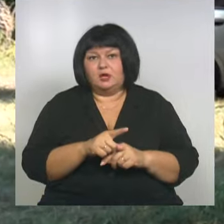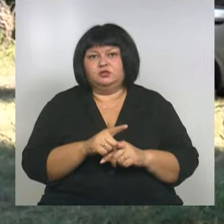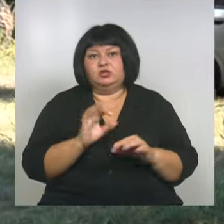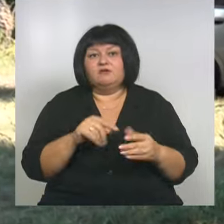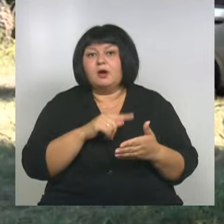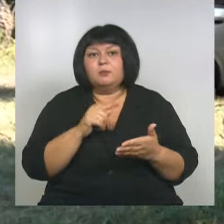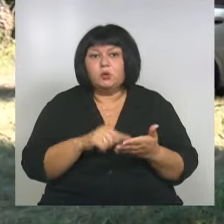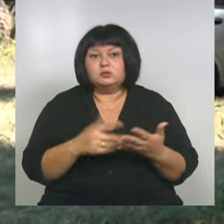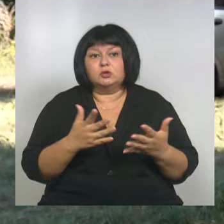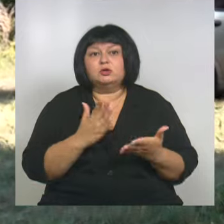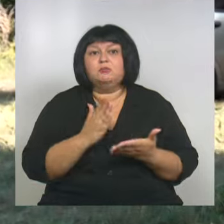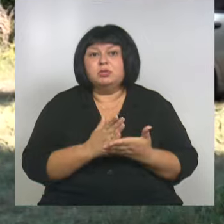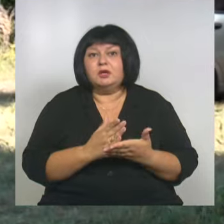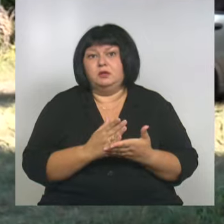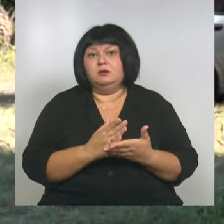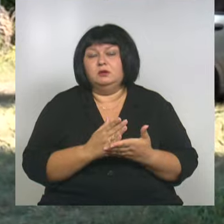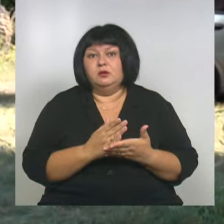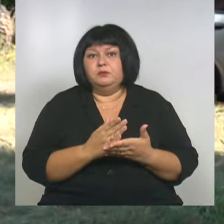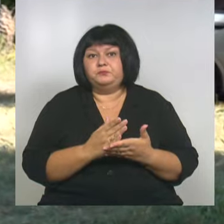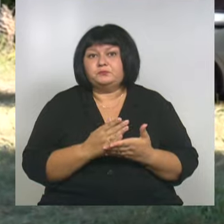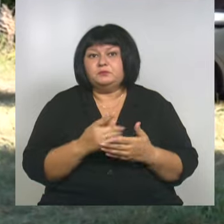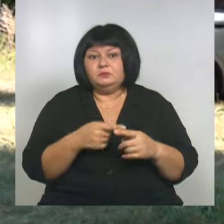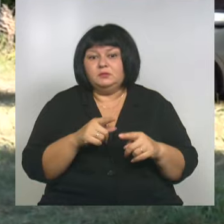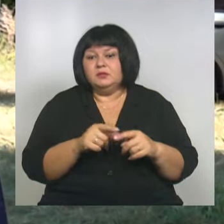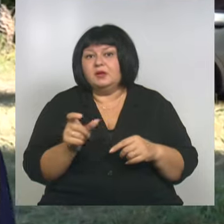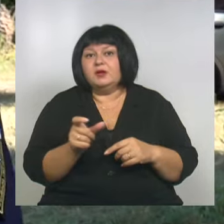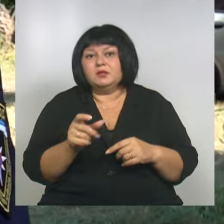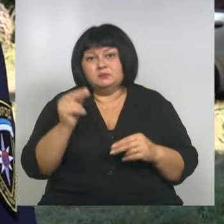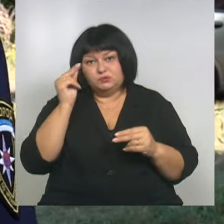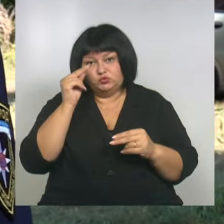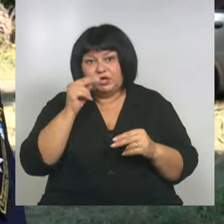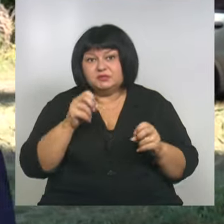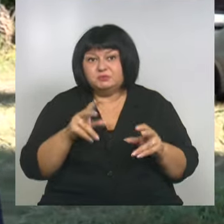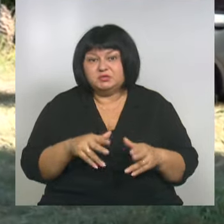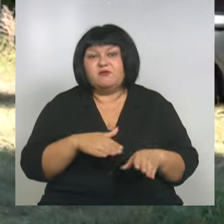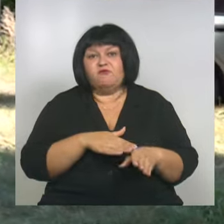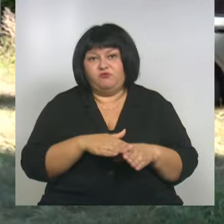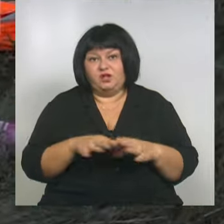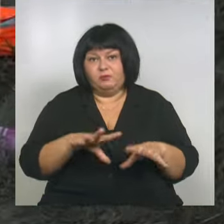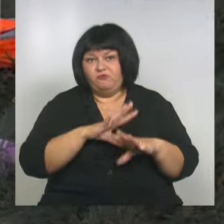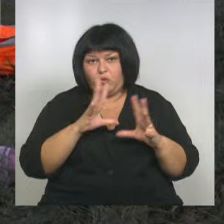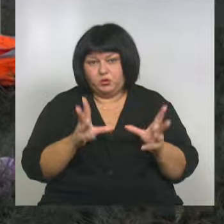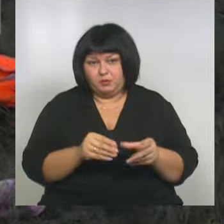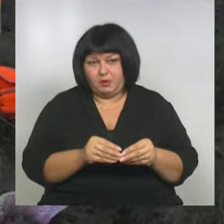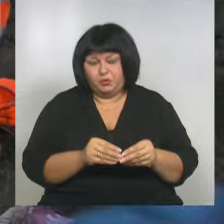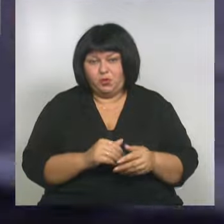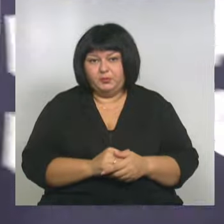вопросы, которые были поставлены на данном тактико-специальном учении, выполнены в полном объеме.